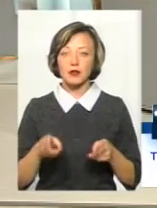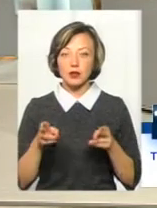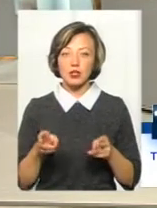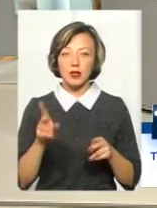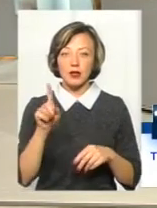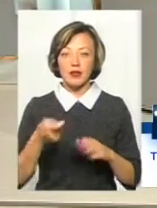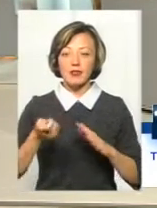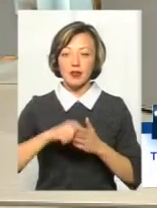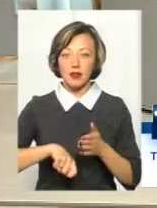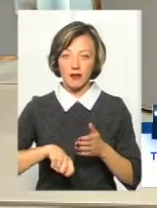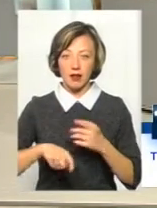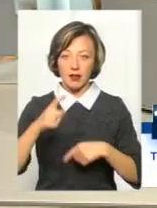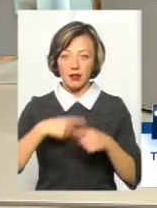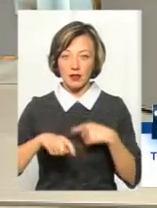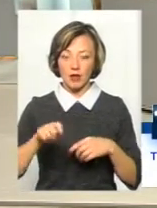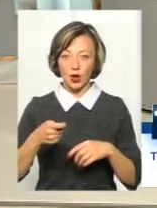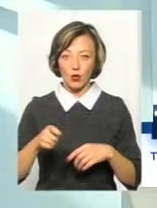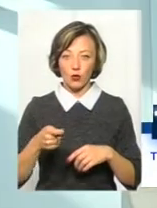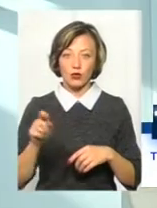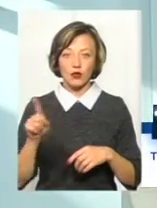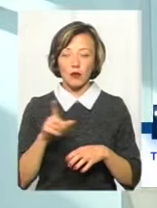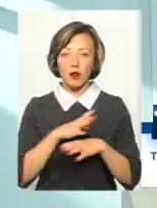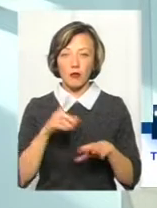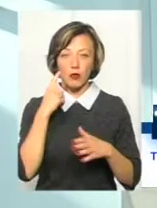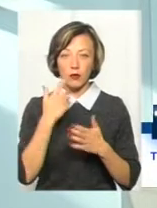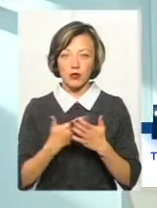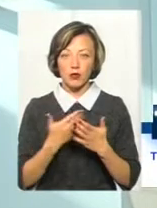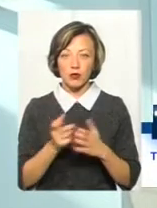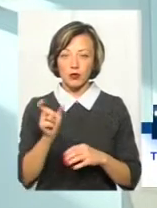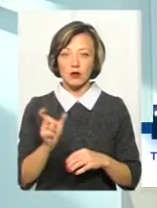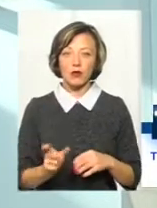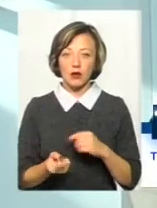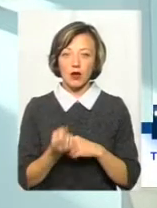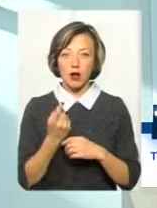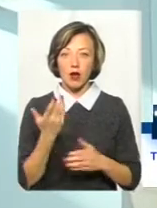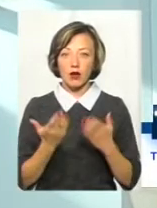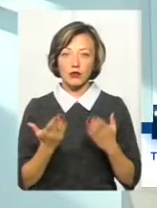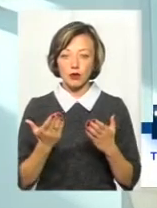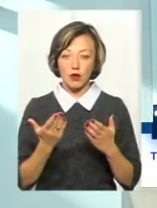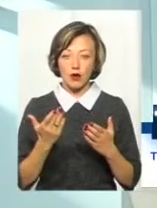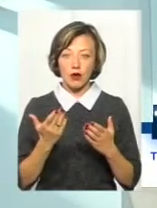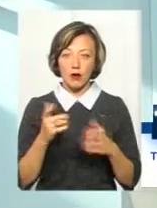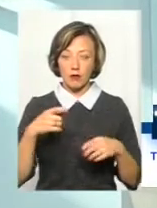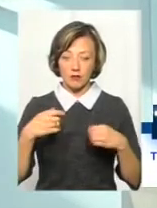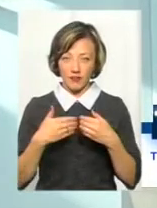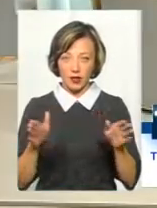навіть закривають назад на ключ двері, щоб не було підозри, не виникало в людей, бо якщо не порушили обстановку.